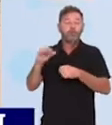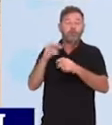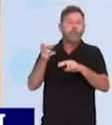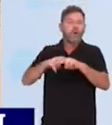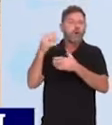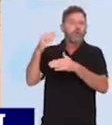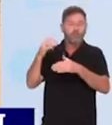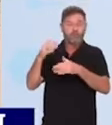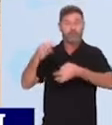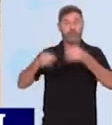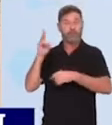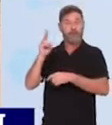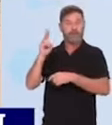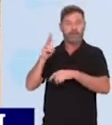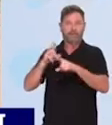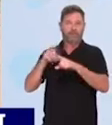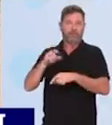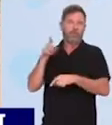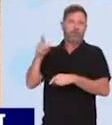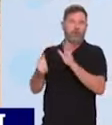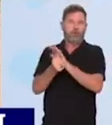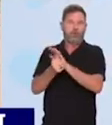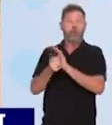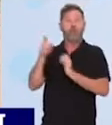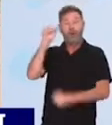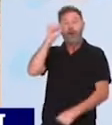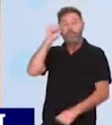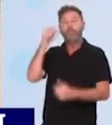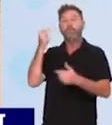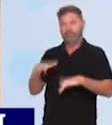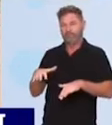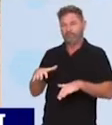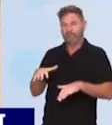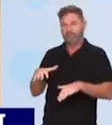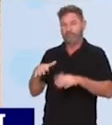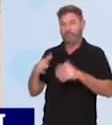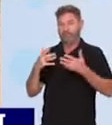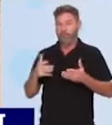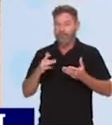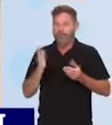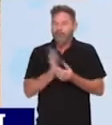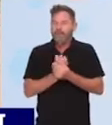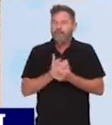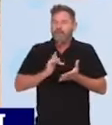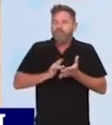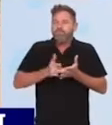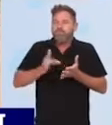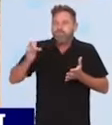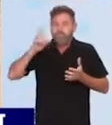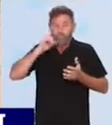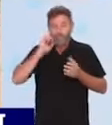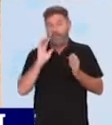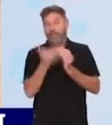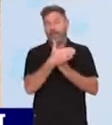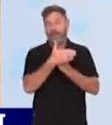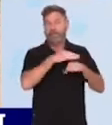le parquet de Paris est saisi, il a été avisé selon le Quai d'Or, c'est là aussi extrêmement sensible, parce qu'encore une fois, il a des conséquences diplomatiques entre